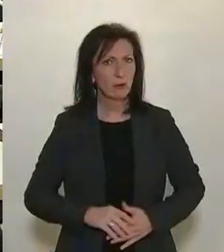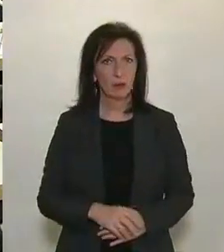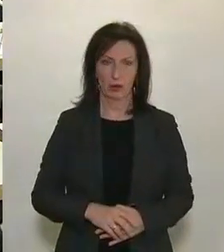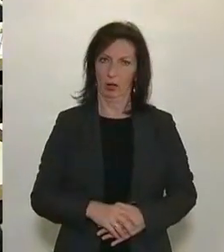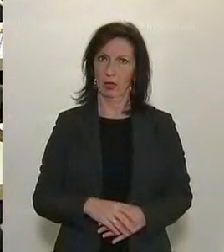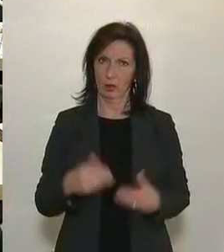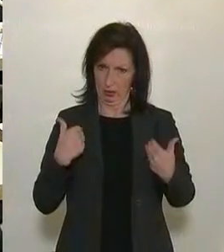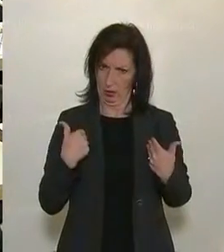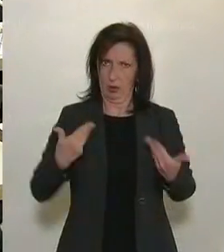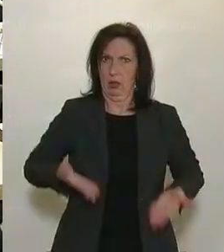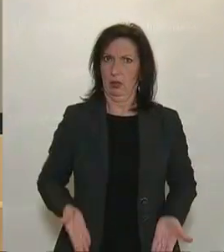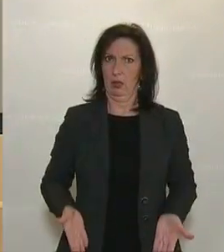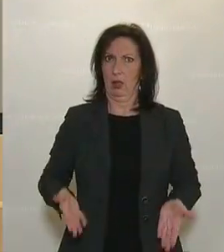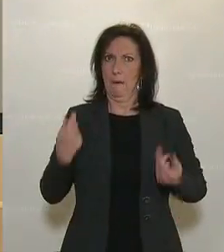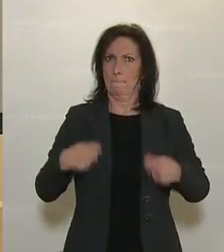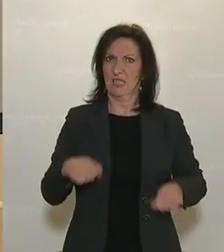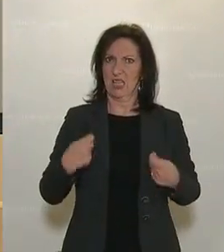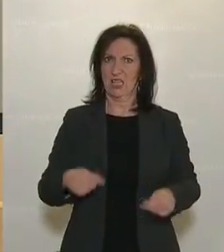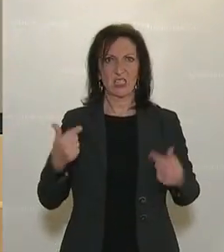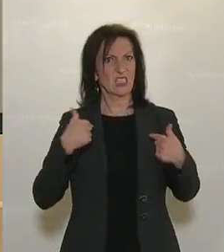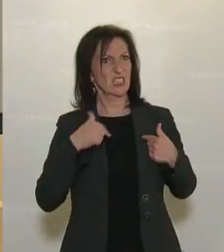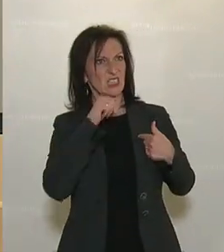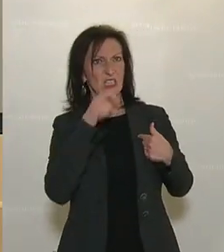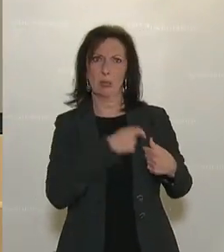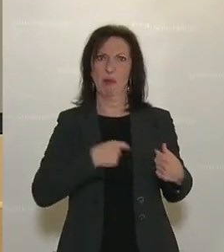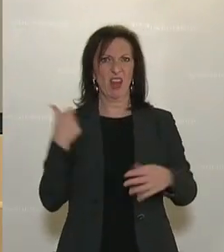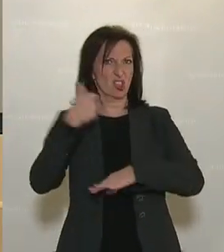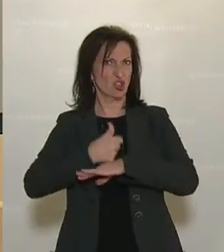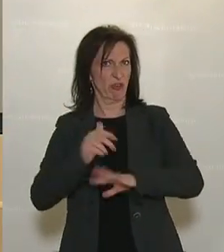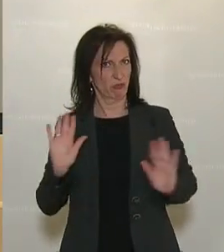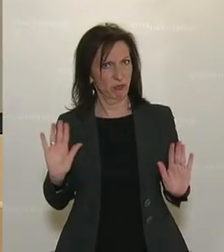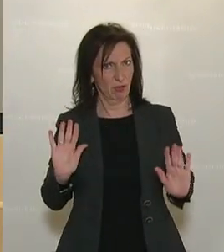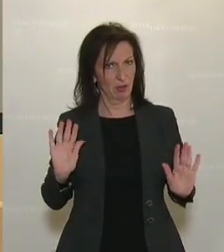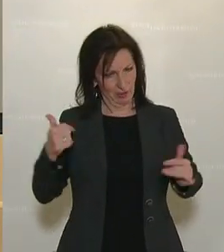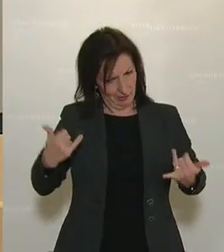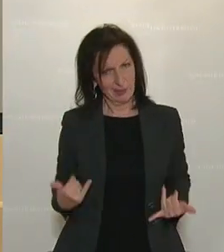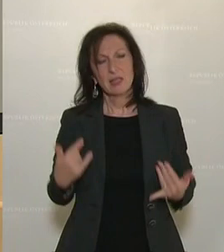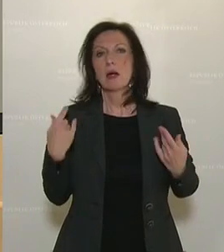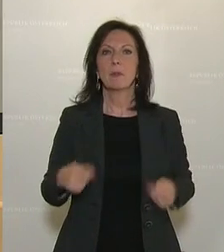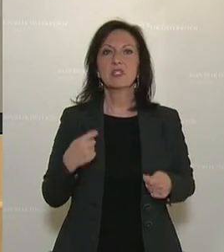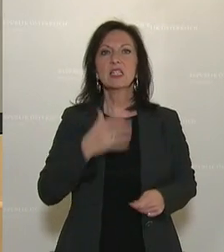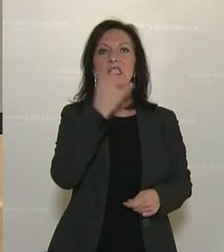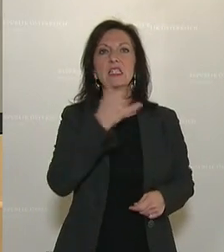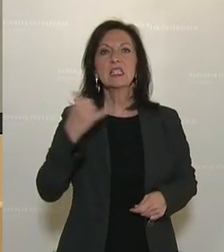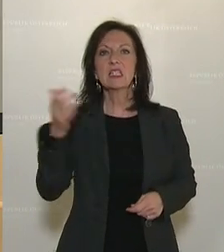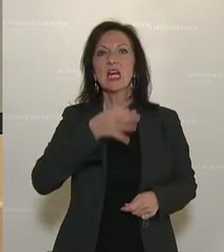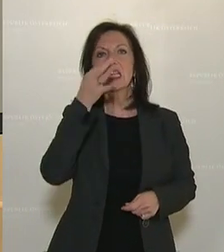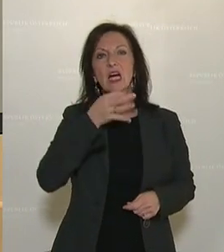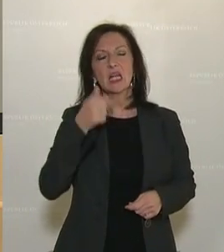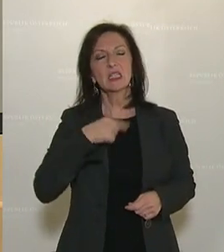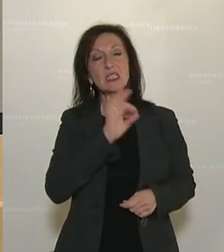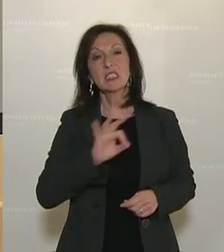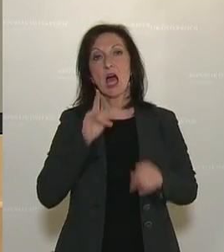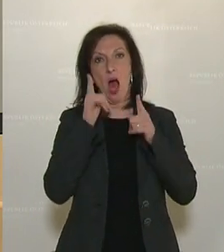Ja, aber ich bin hier als Präsident und nicht als Chef der Partei. Und ich höre mir jeden Redebeitrag sehr genau an. Es gibt ja auch die